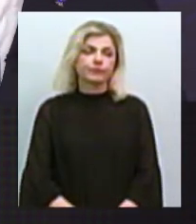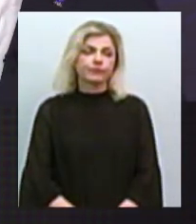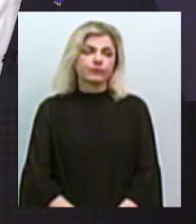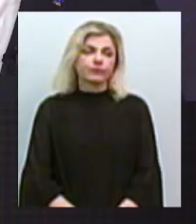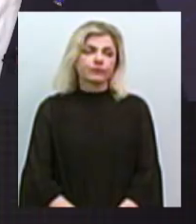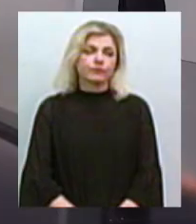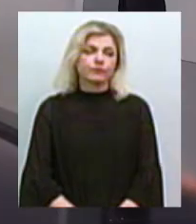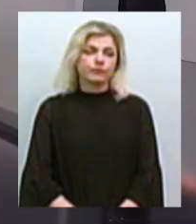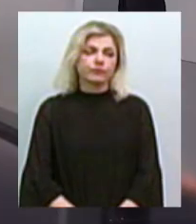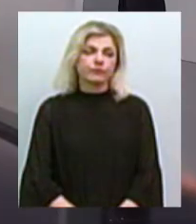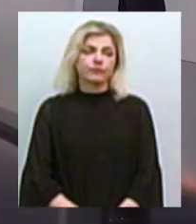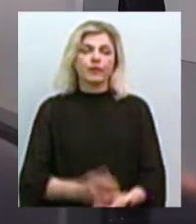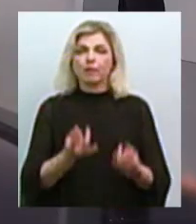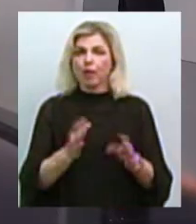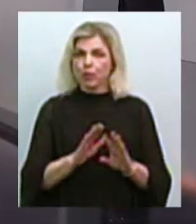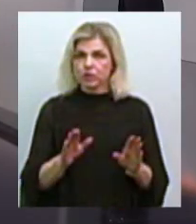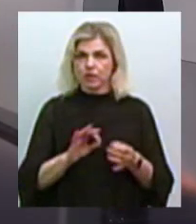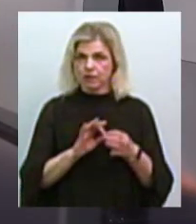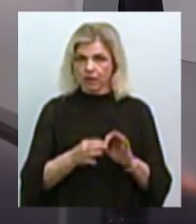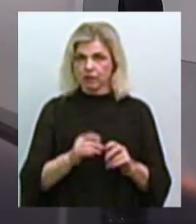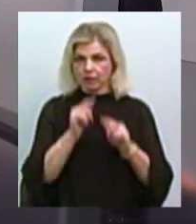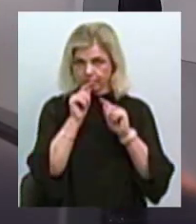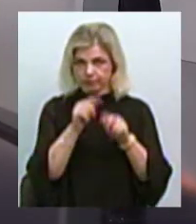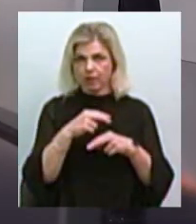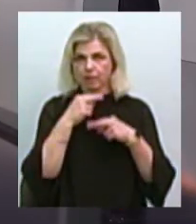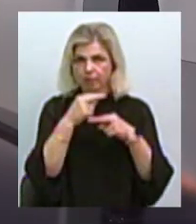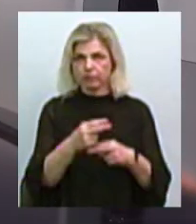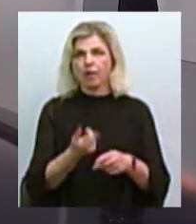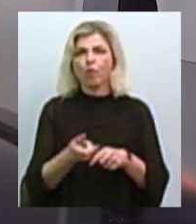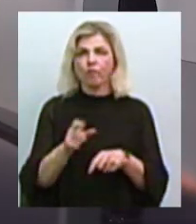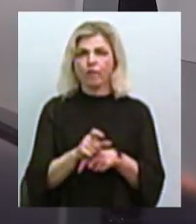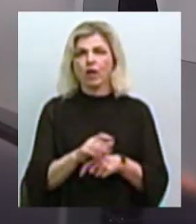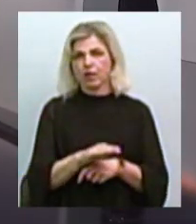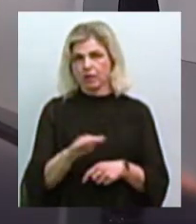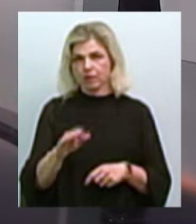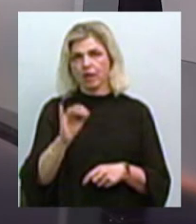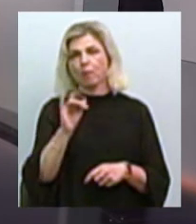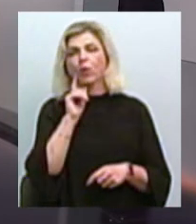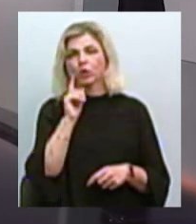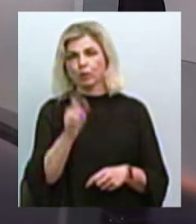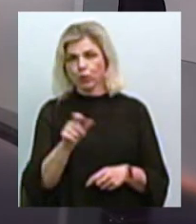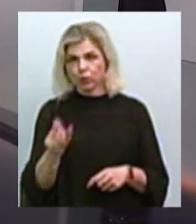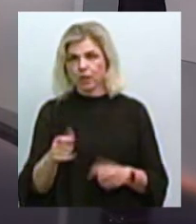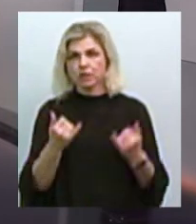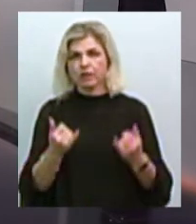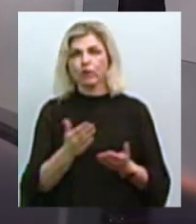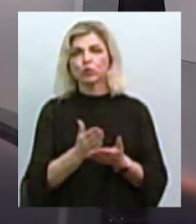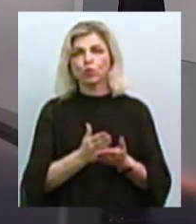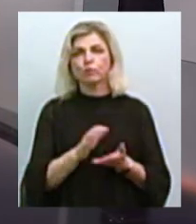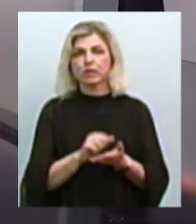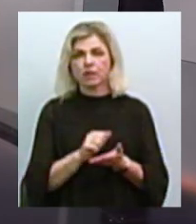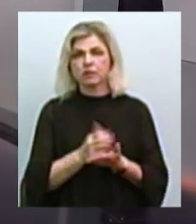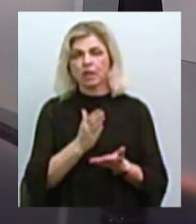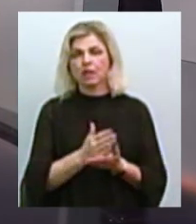сьогодні непросте і складне. Тому ми приділяємо, можливо, максимум уваги сьогодні нашим молодим людям. І ви знаєте, сьогодні в службі зайнятості існує